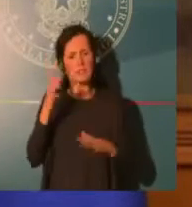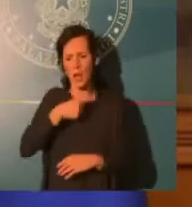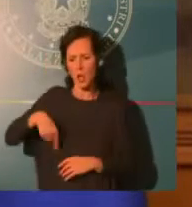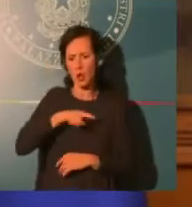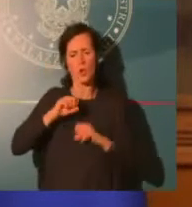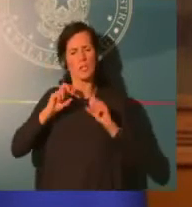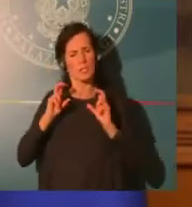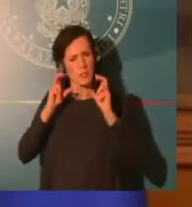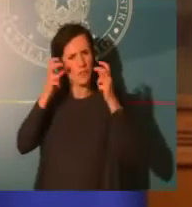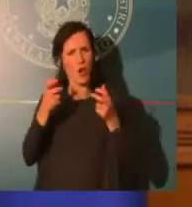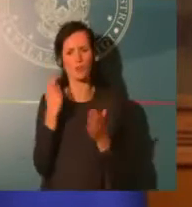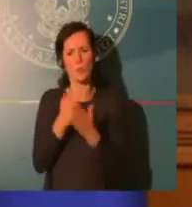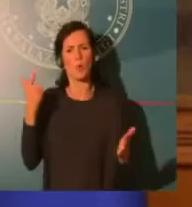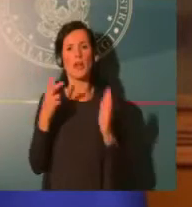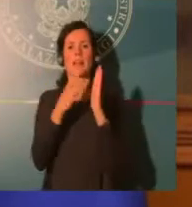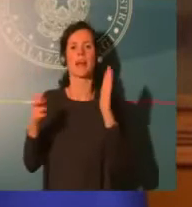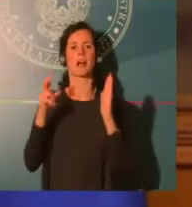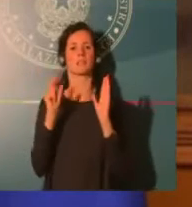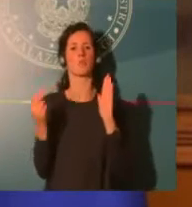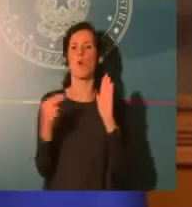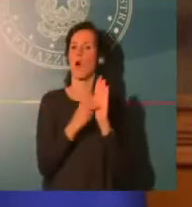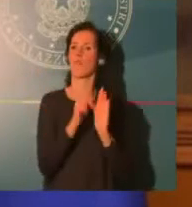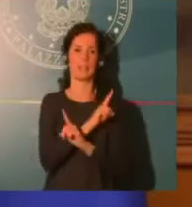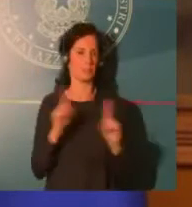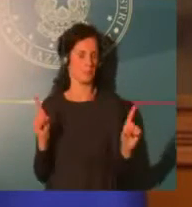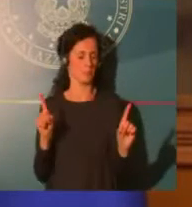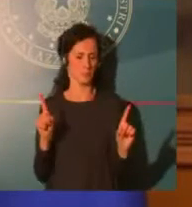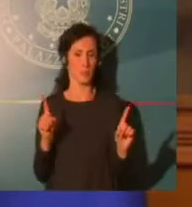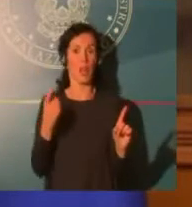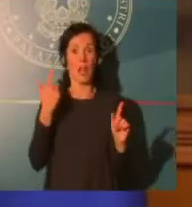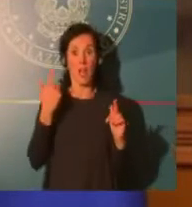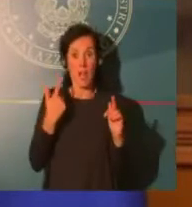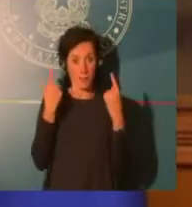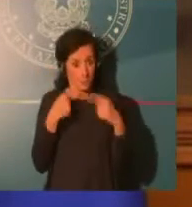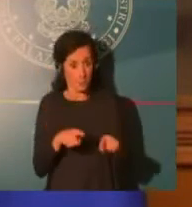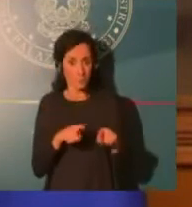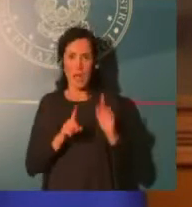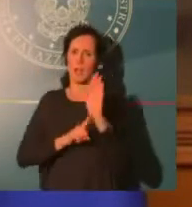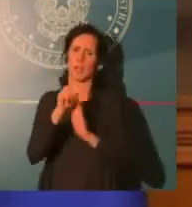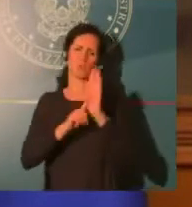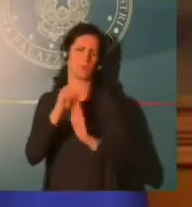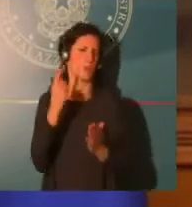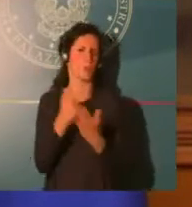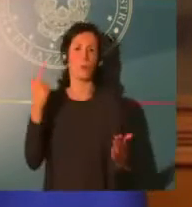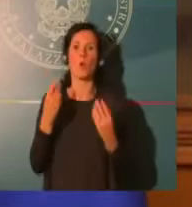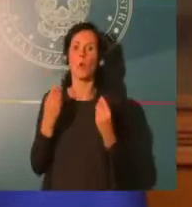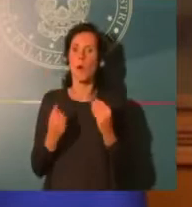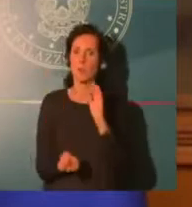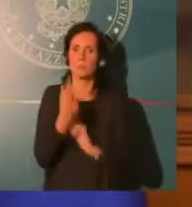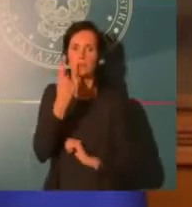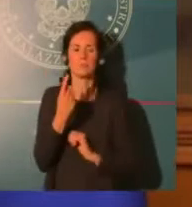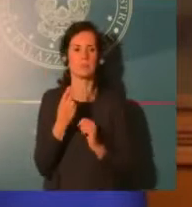è venuta fuori la pandemia la prima cosa si dava quasi per scontato che dovessimo introdurre una nuova